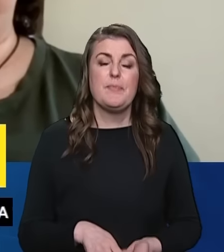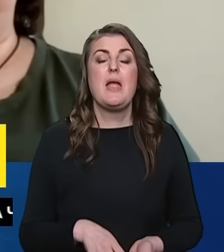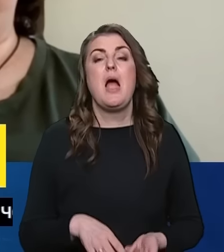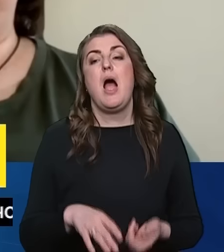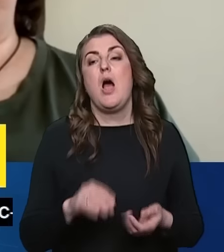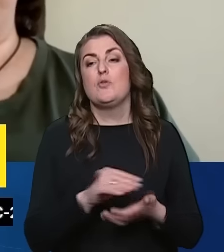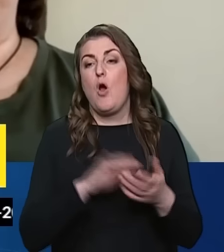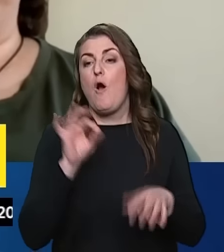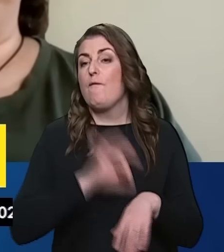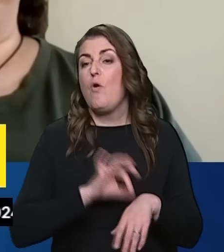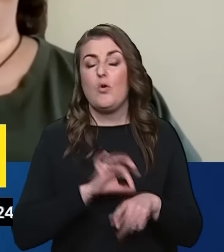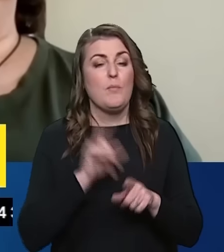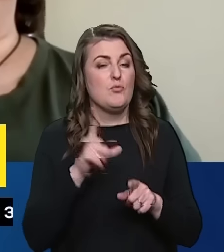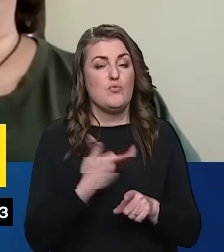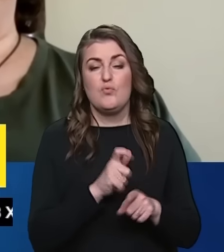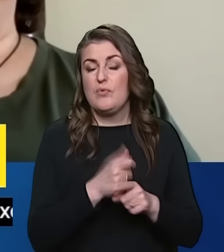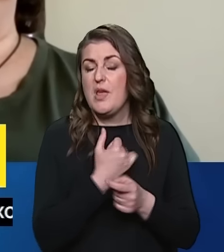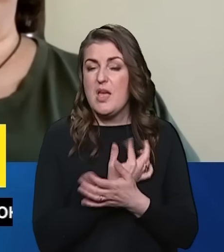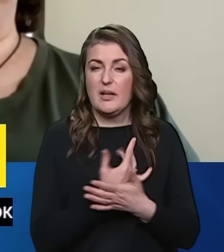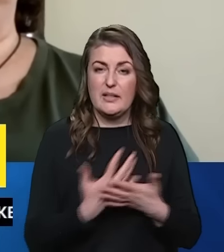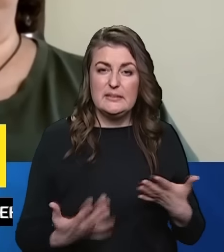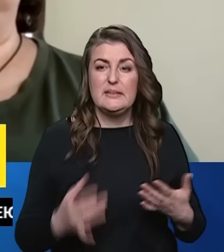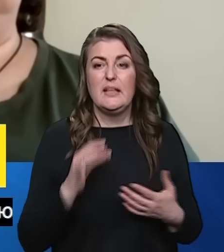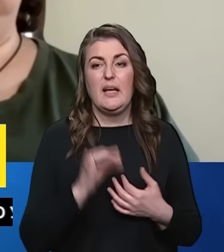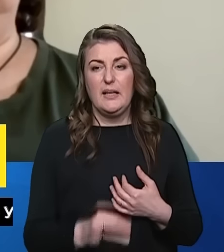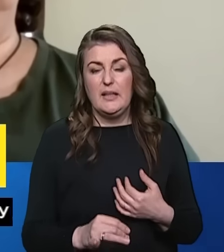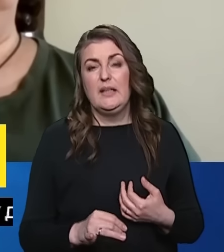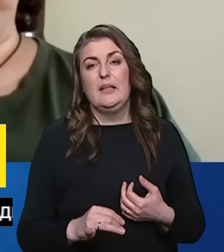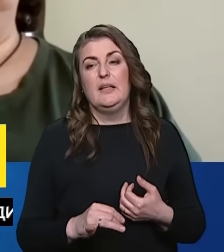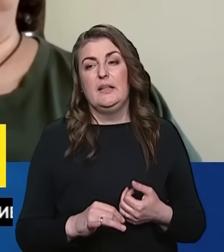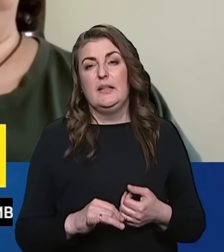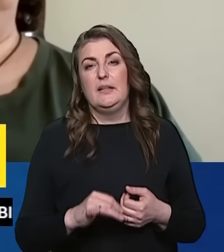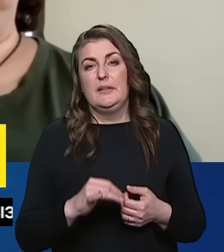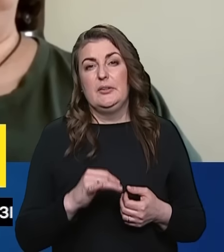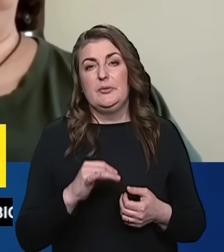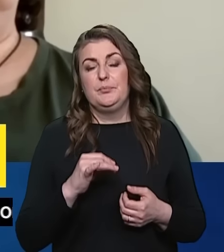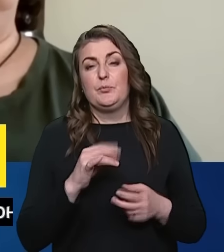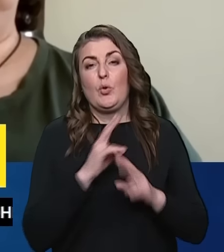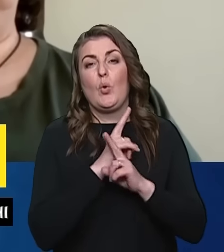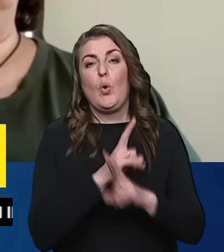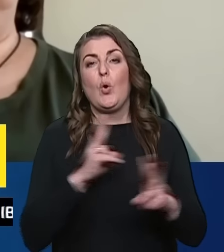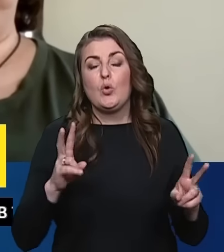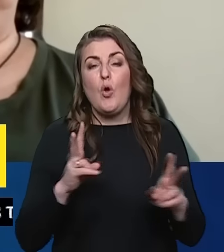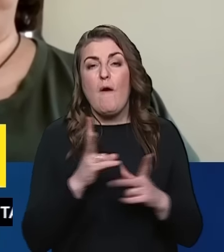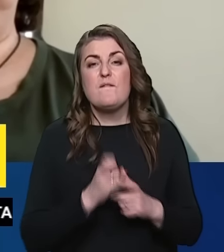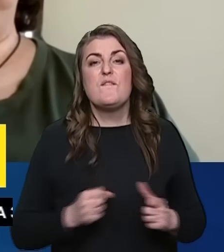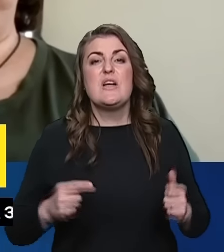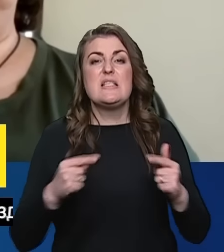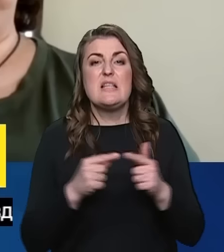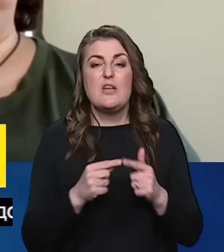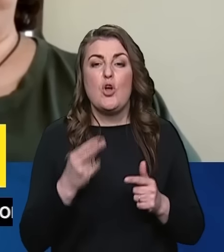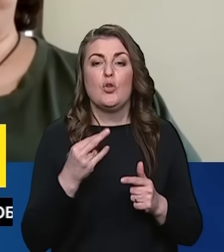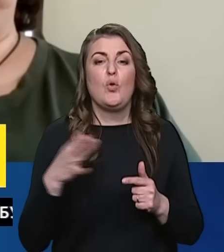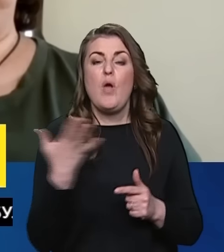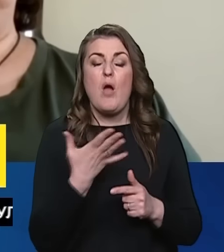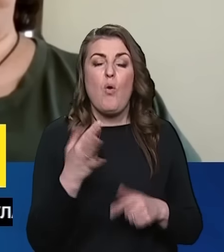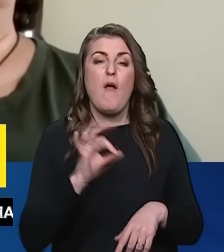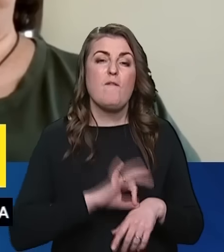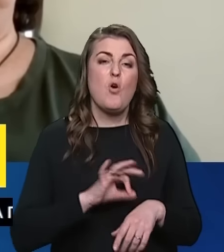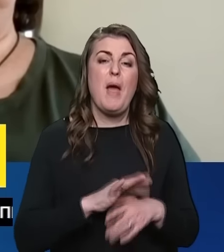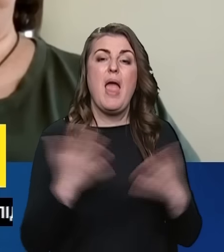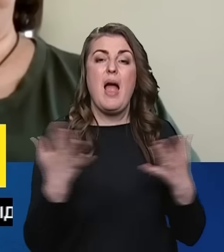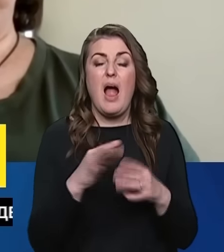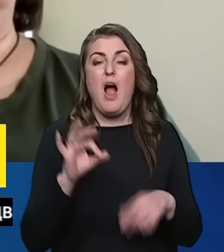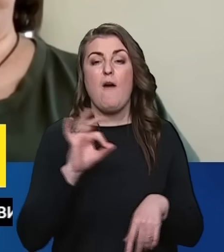Знову ж таки, хвороби є дуже різні. І от хто визначає до якої хвороби, скажімо,